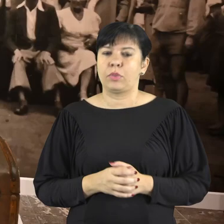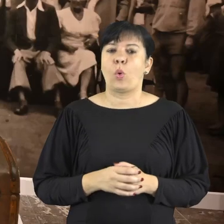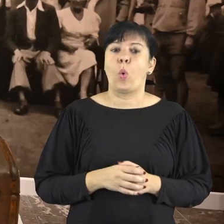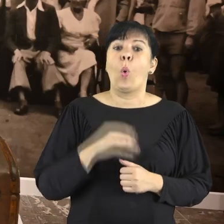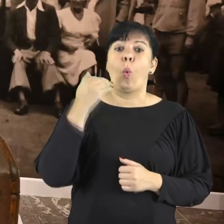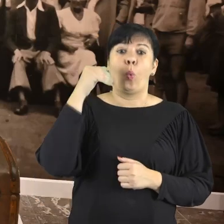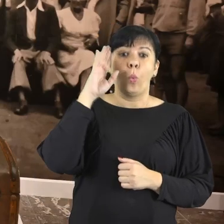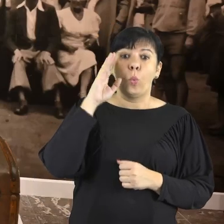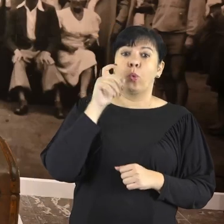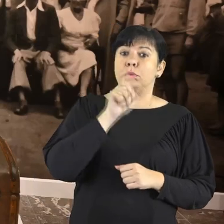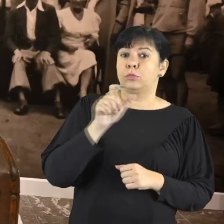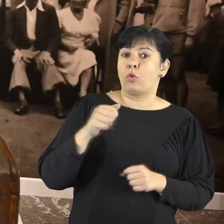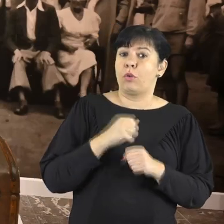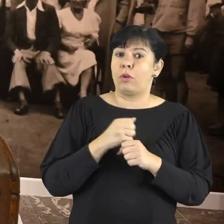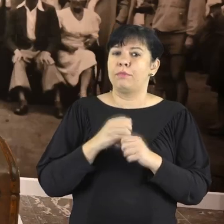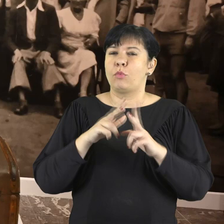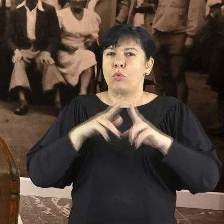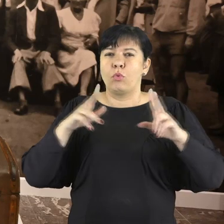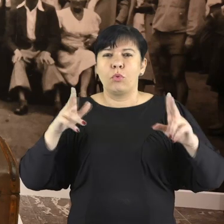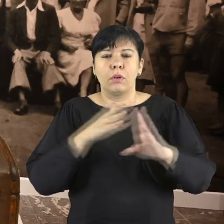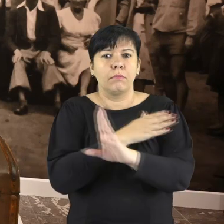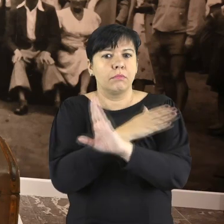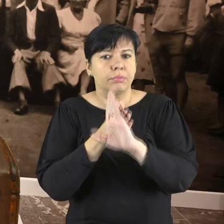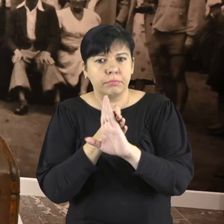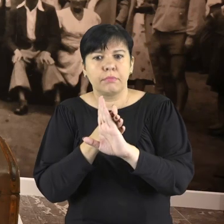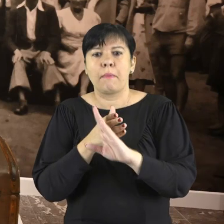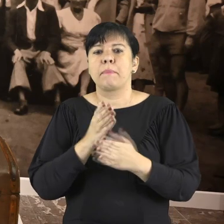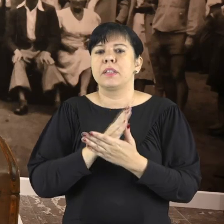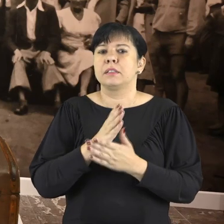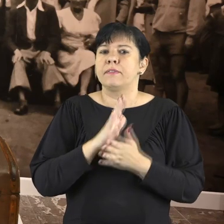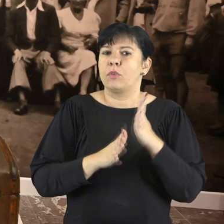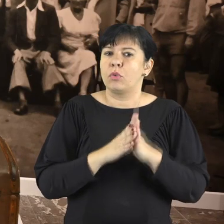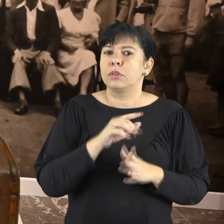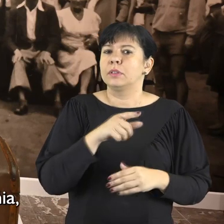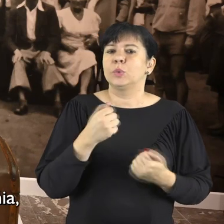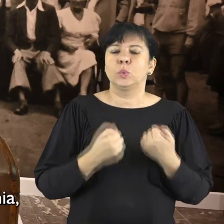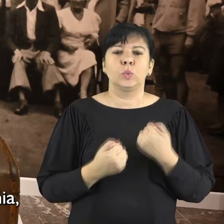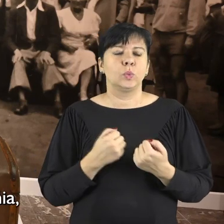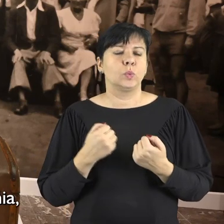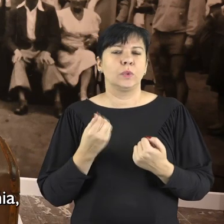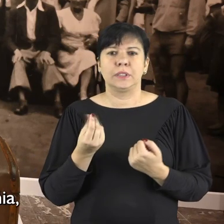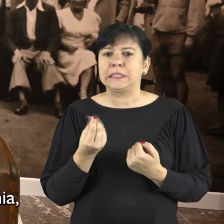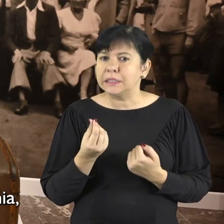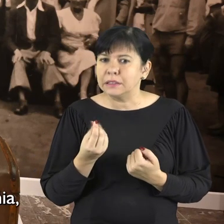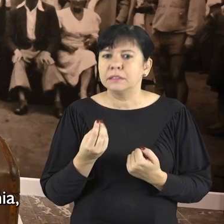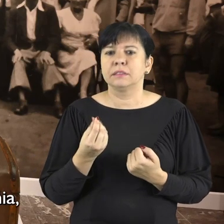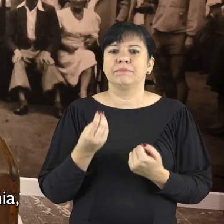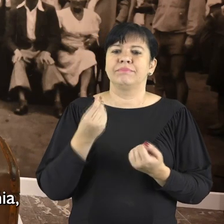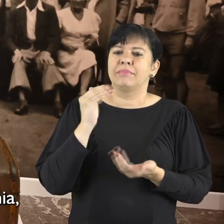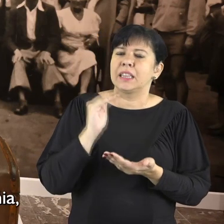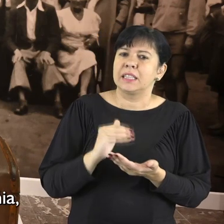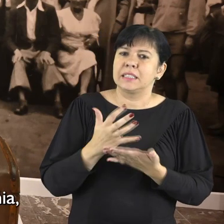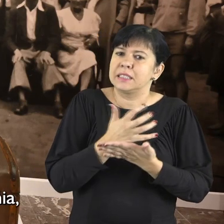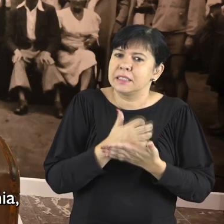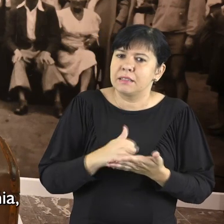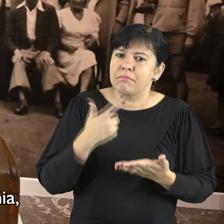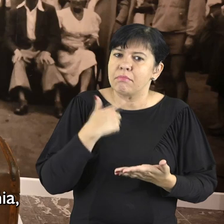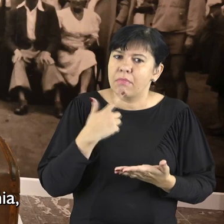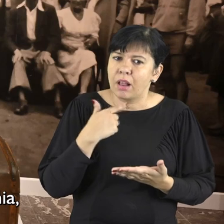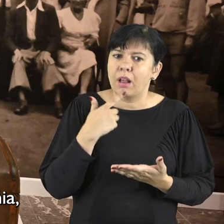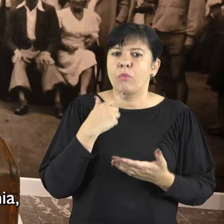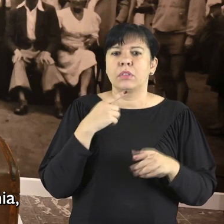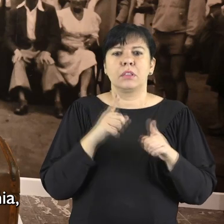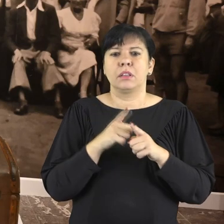Łódzcy robotnicy, aż do okresu międzywojennego, ze względu na trudną sytuację materialną,